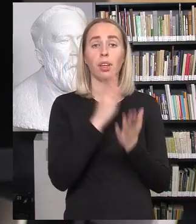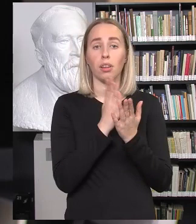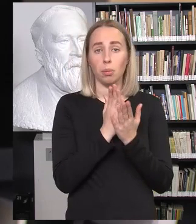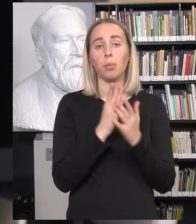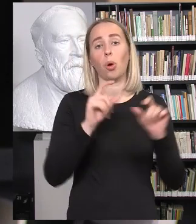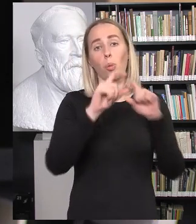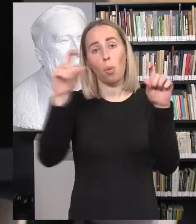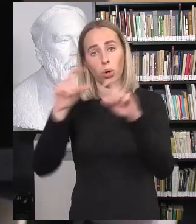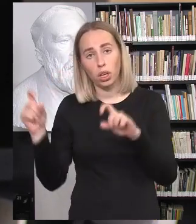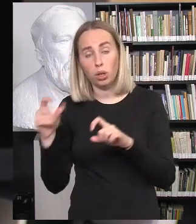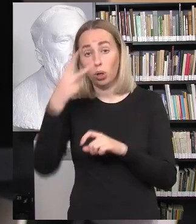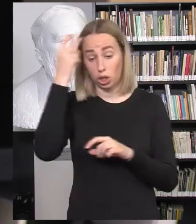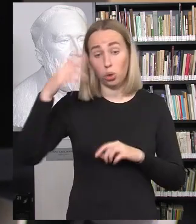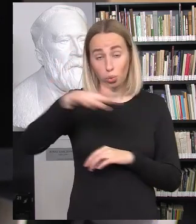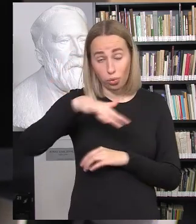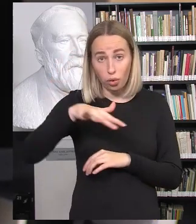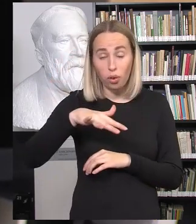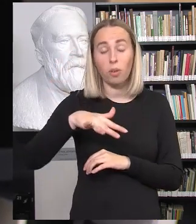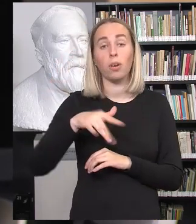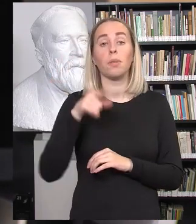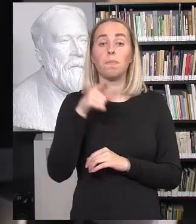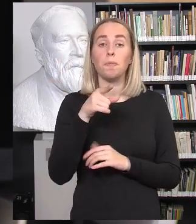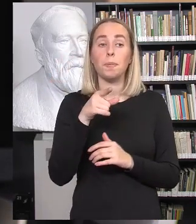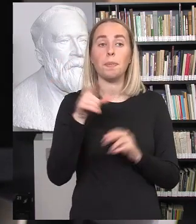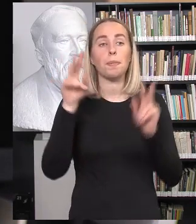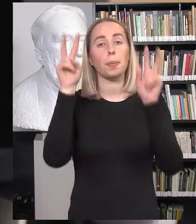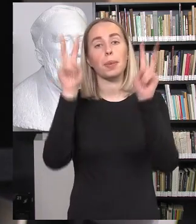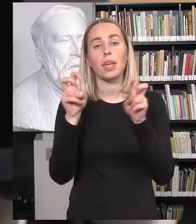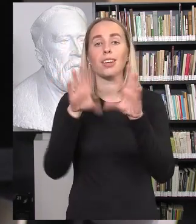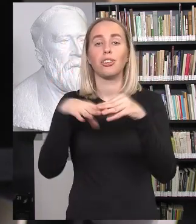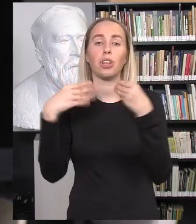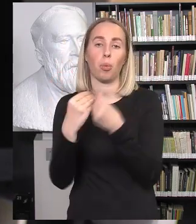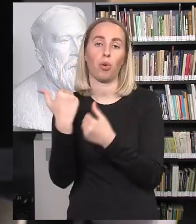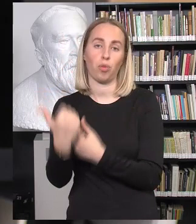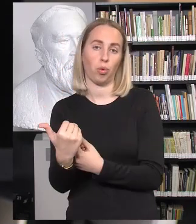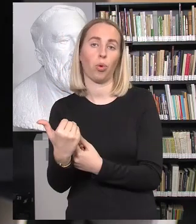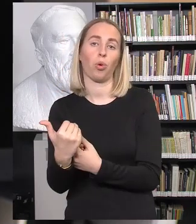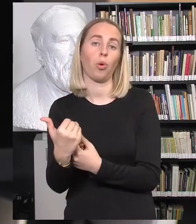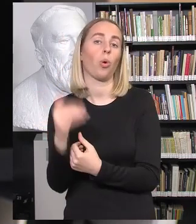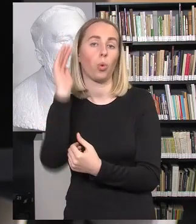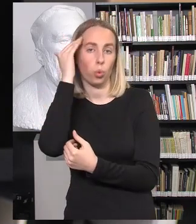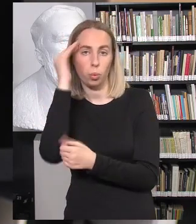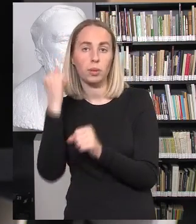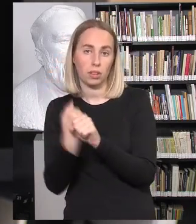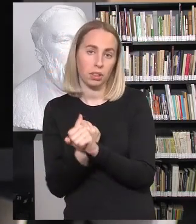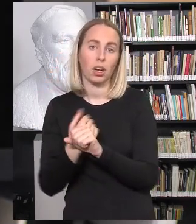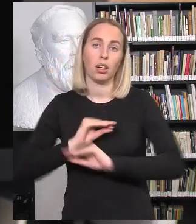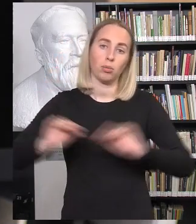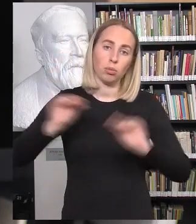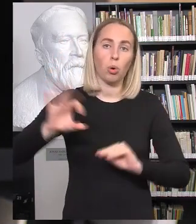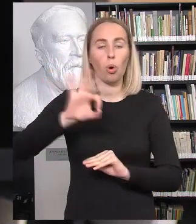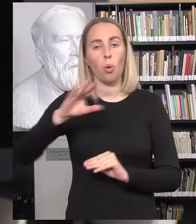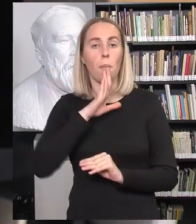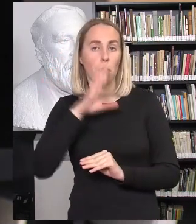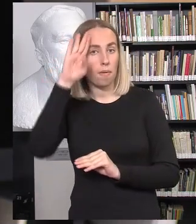tikrai, va, na, vyruoja tas požiūrės, kad tai yra tik šeimos reikalas įgdyti vaiką ir ruošti gyvenimą, ypatingai litiškumo